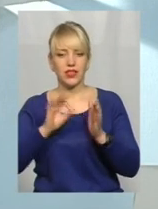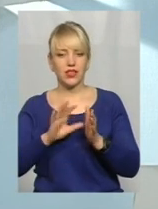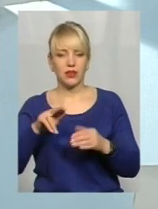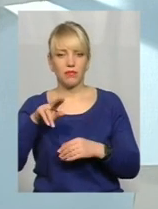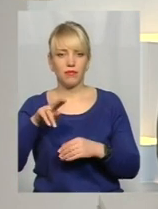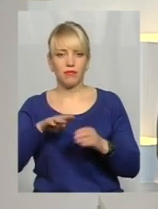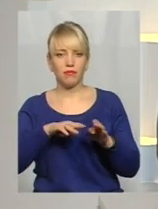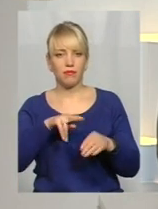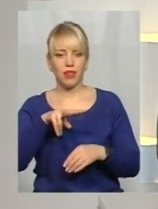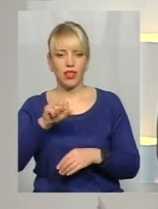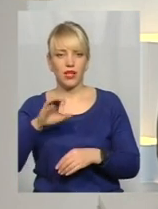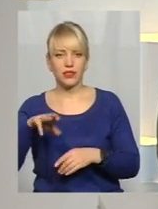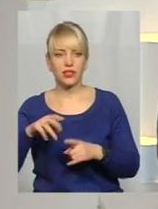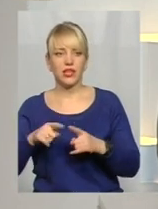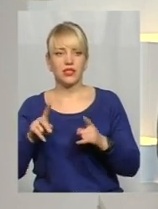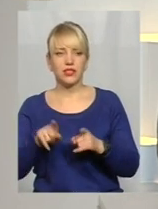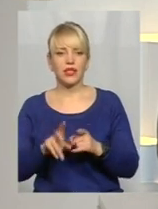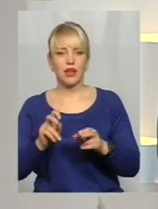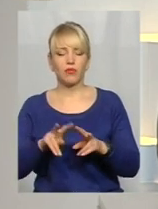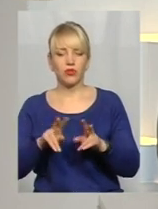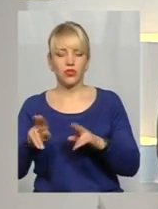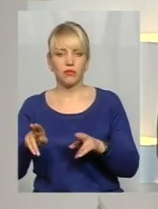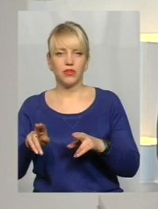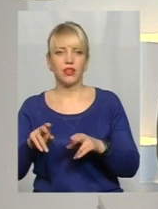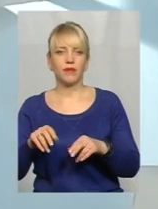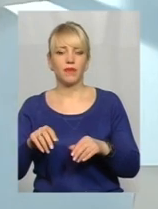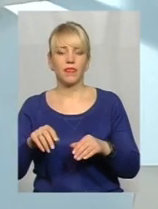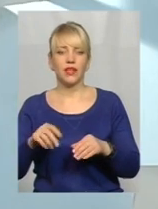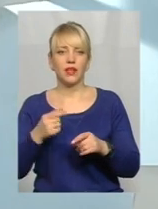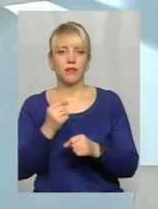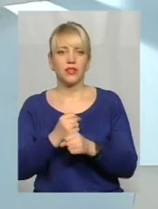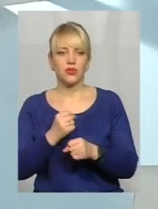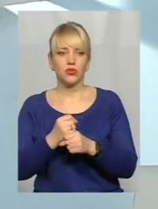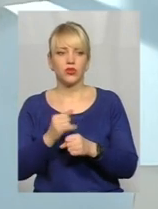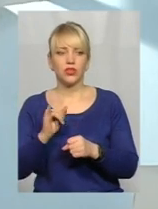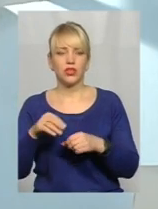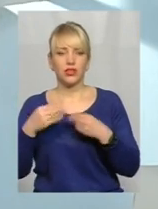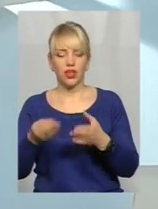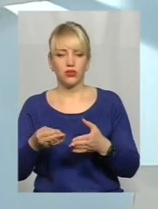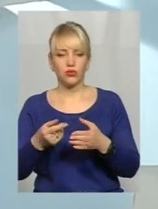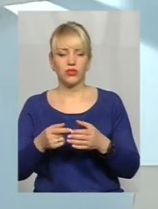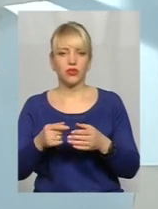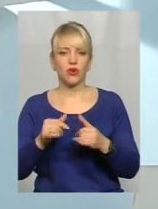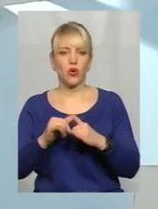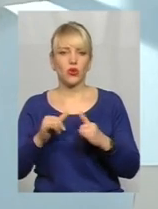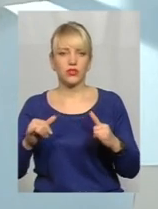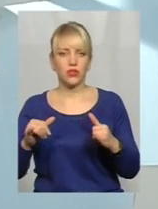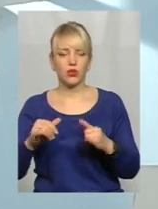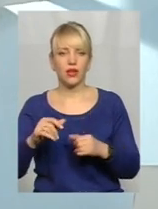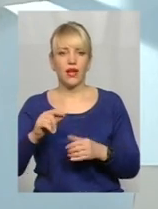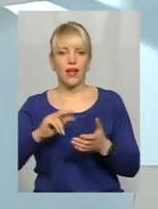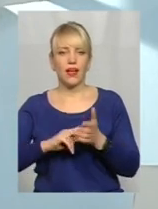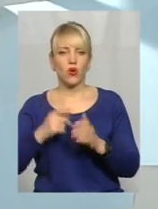те, як такі подібні об'єднання працюють і дають ефект в плані розвитку економіки. Скажімо, у буде один із спікерів, це